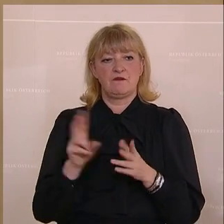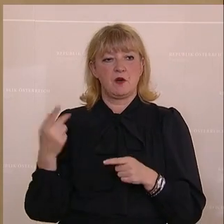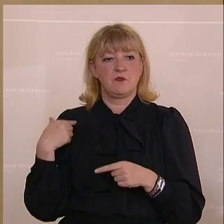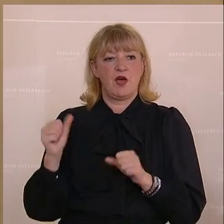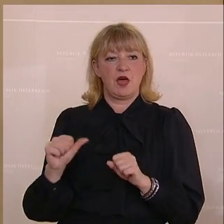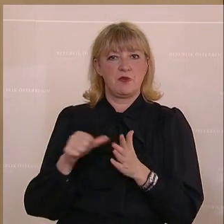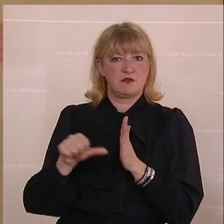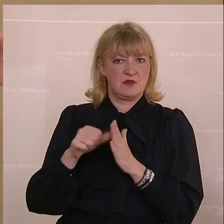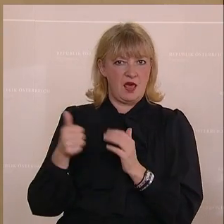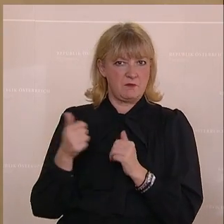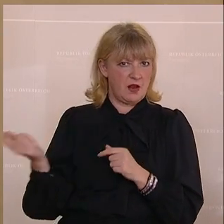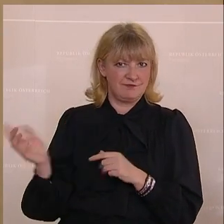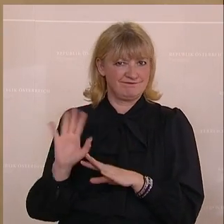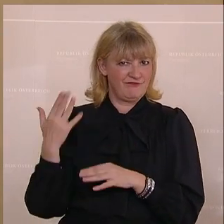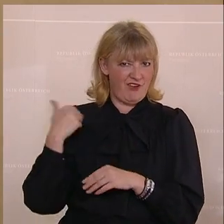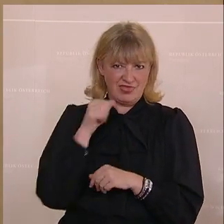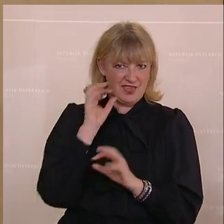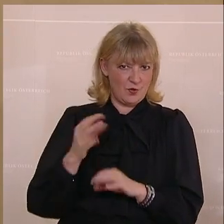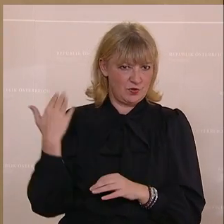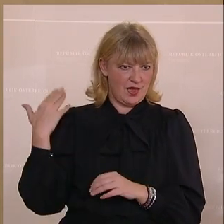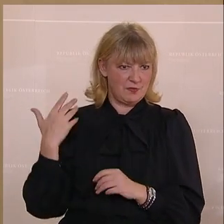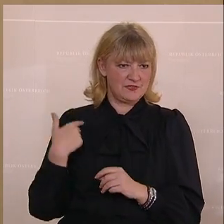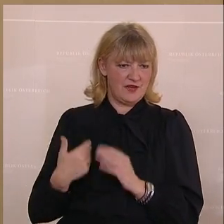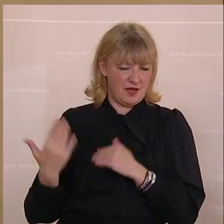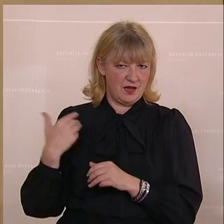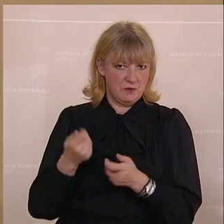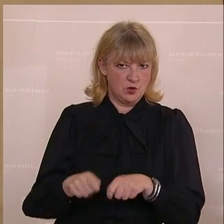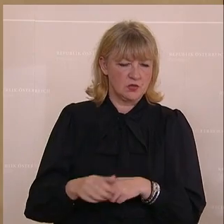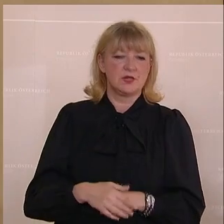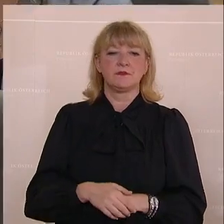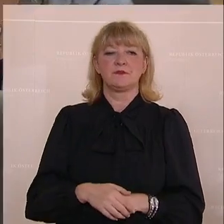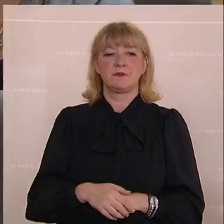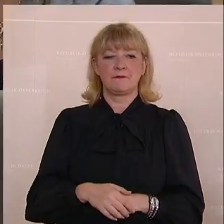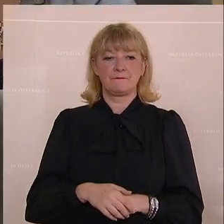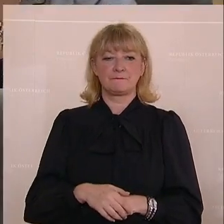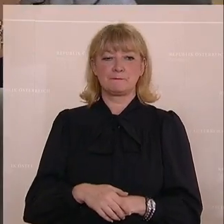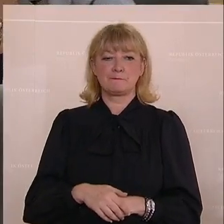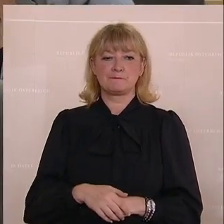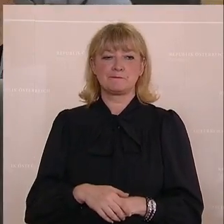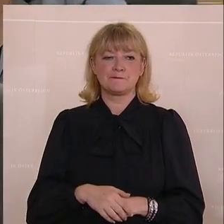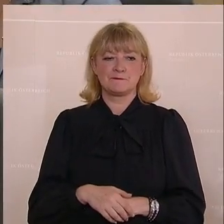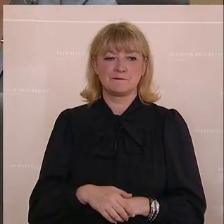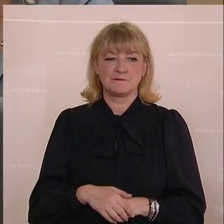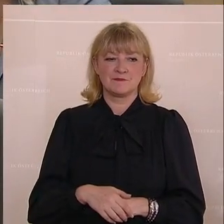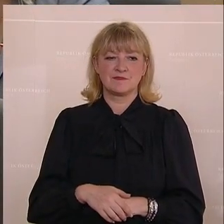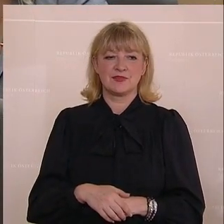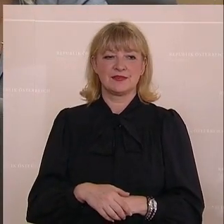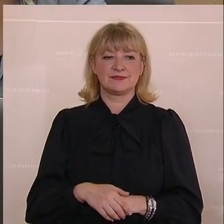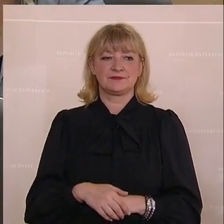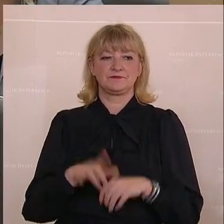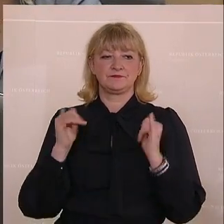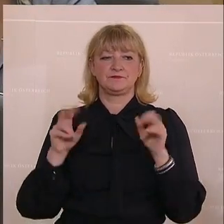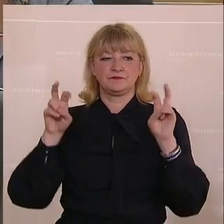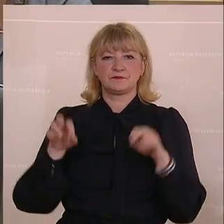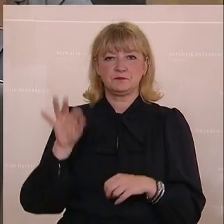den Einmalzahlungen reden, das war nicht das Nachhaltige, was damals gemacht wurde. Und eins hat es auch zu den